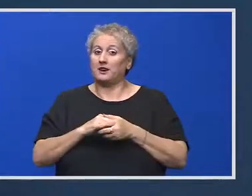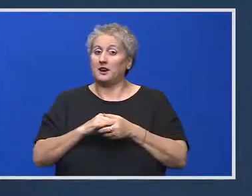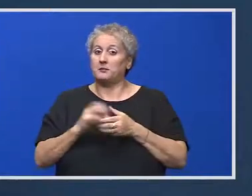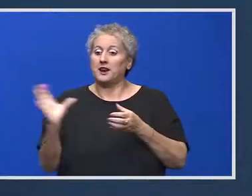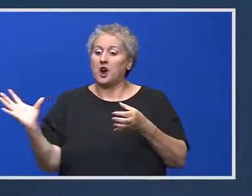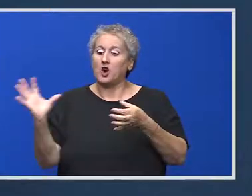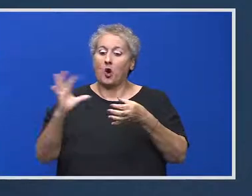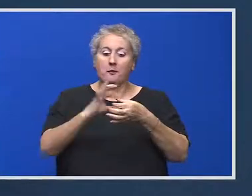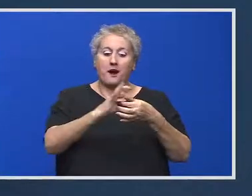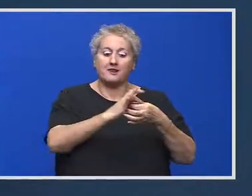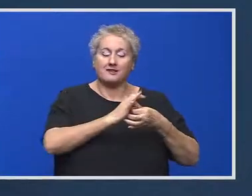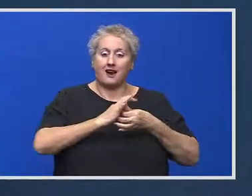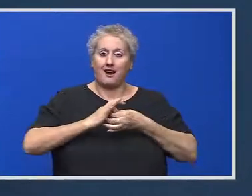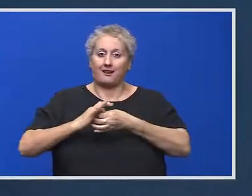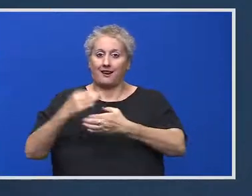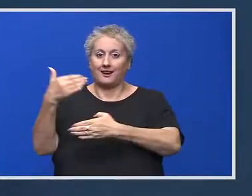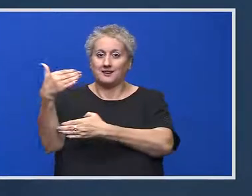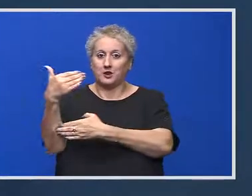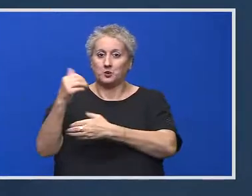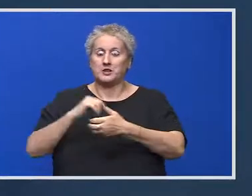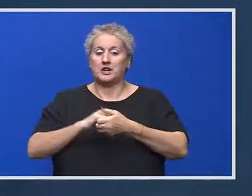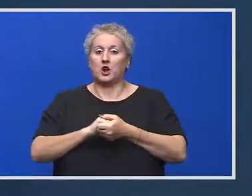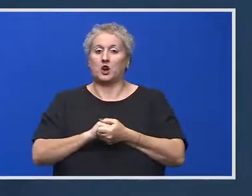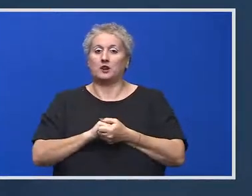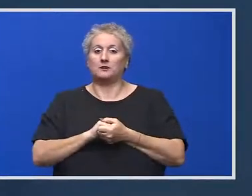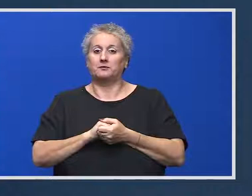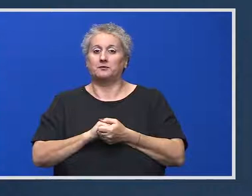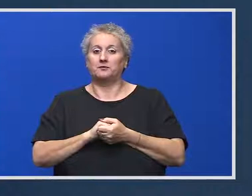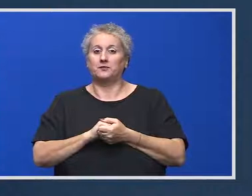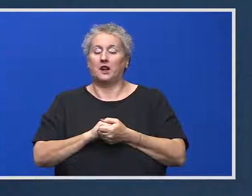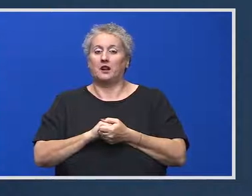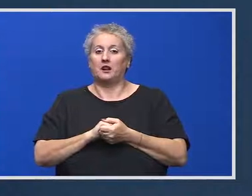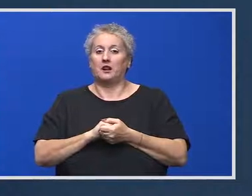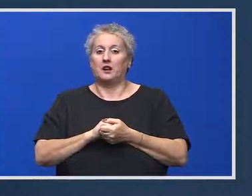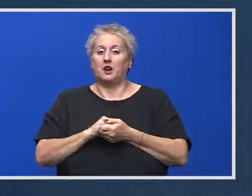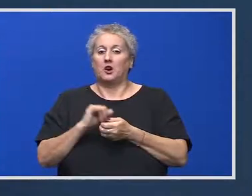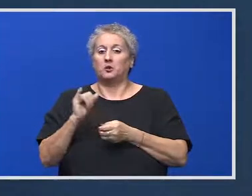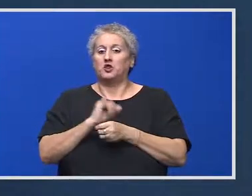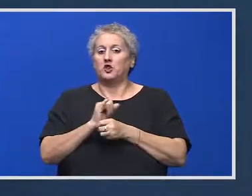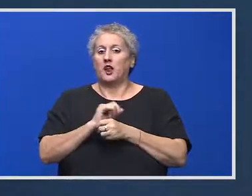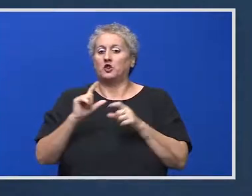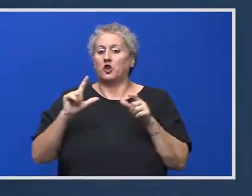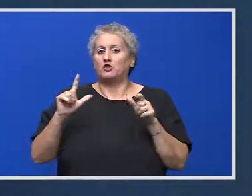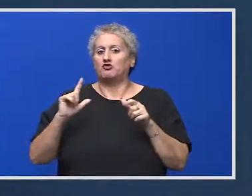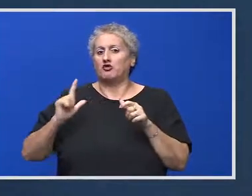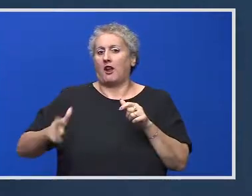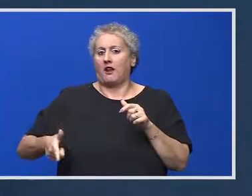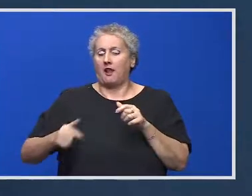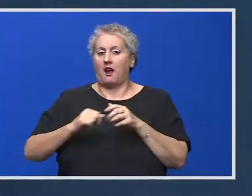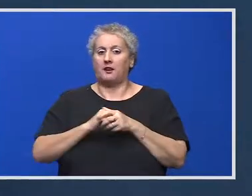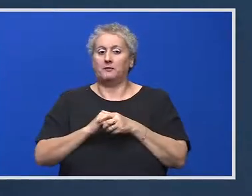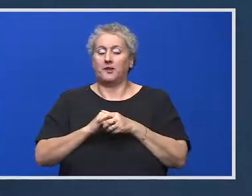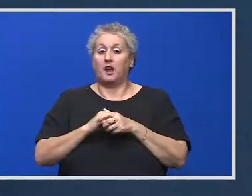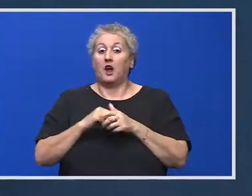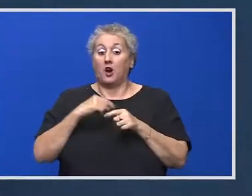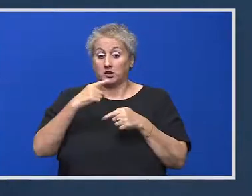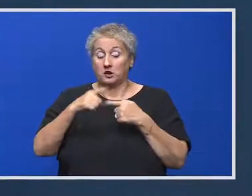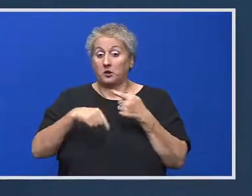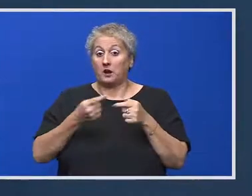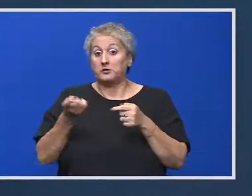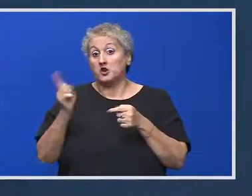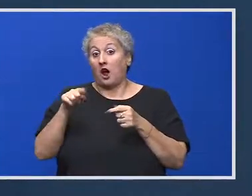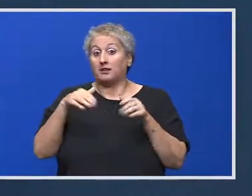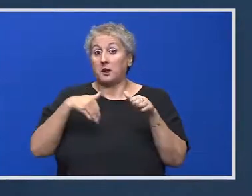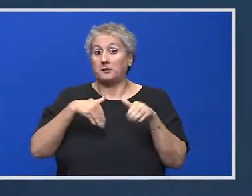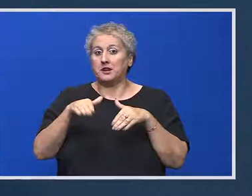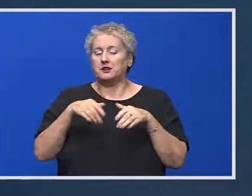aceea este exact ceea ce am spus eu să se întâmple. Să nu mai avem așa de mult director general în ministere și așa de parte. Vor urma și alte ministere?